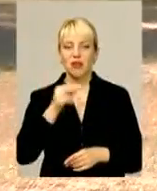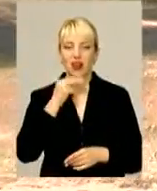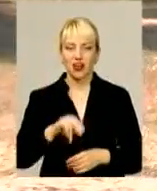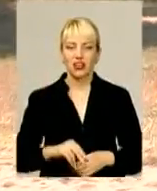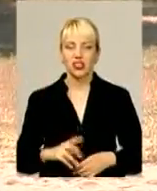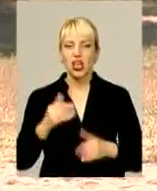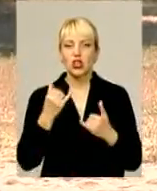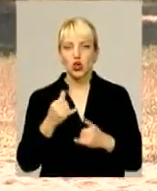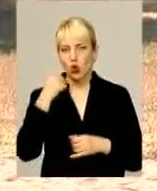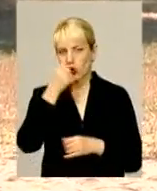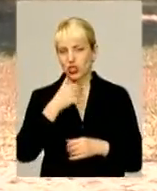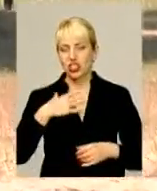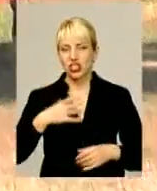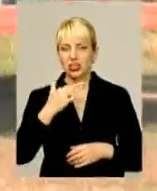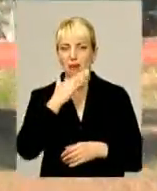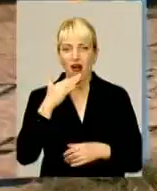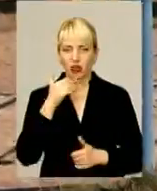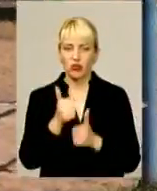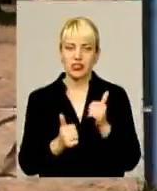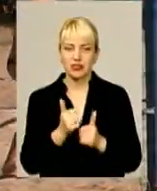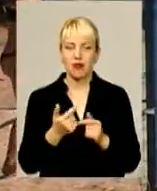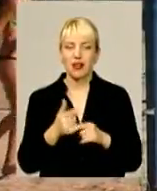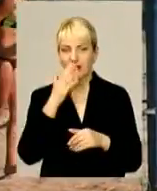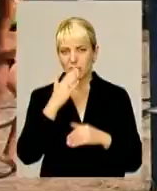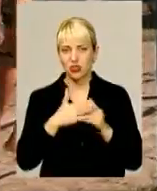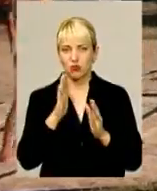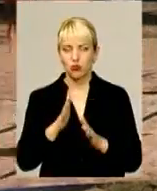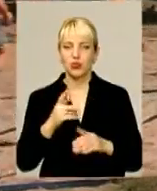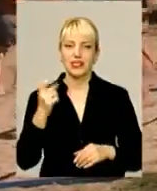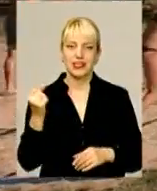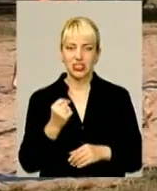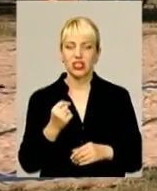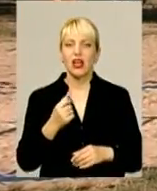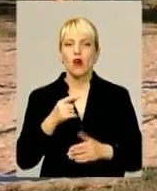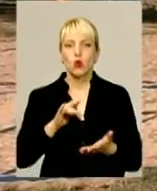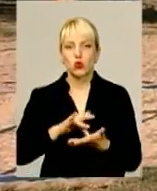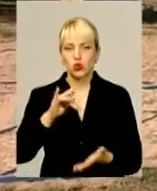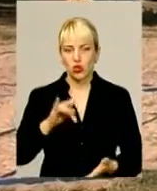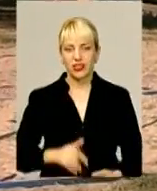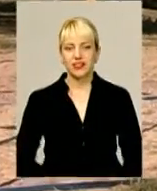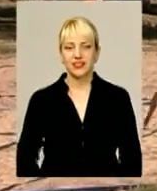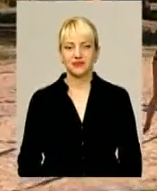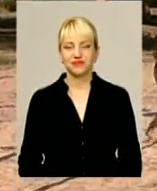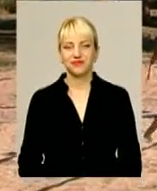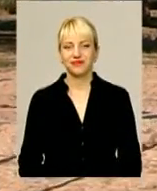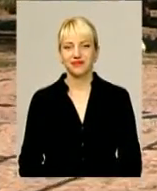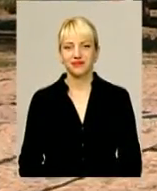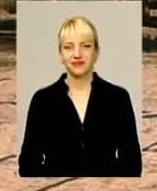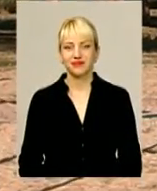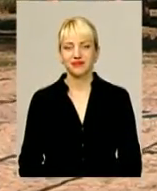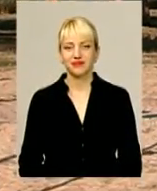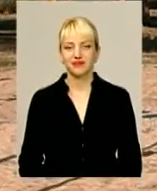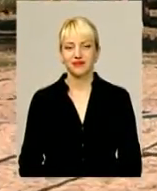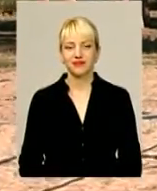року на золотий дует чекає ще низка змагань. Найближчі з них відбудуться вже за тиждень у столиці. Ярослав Антошевський, Віктор Кривий. Для